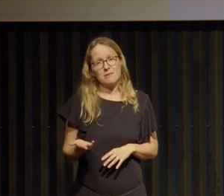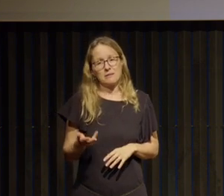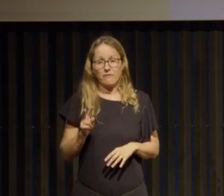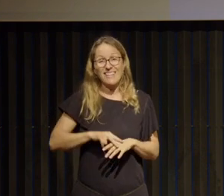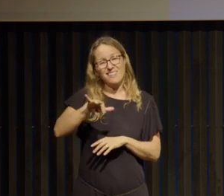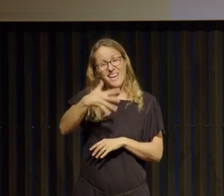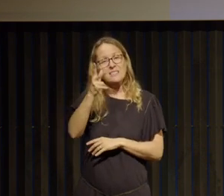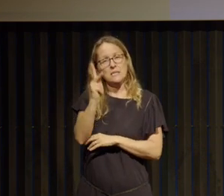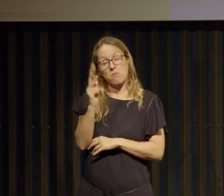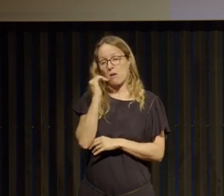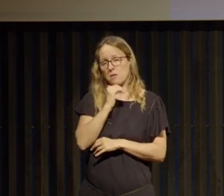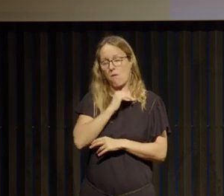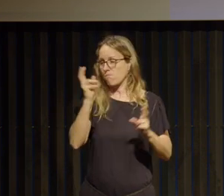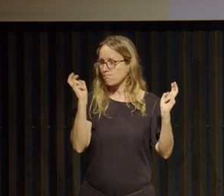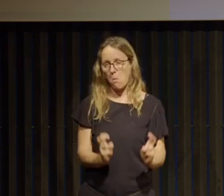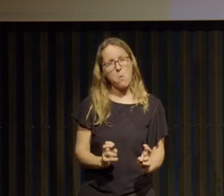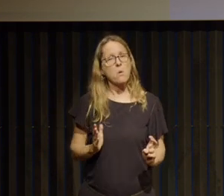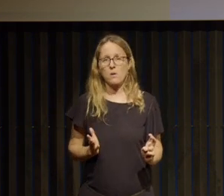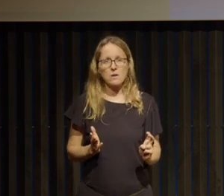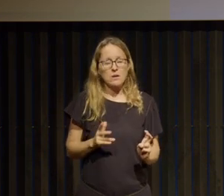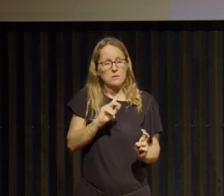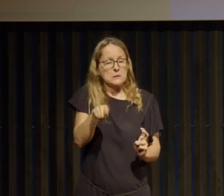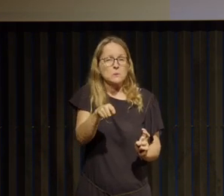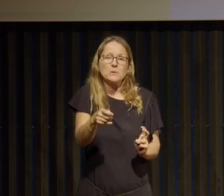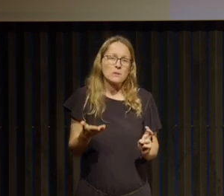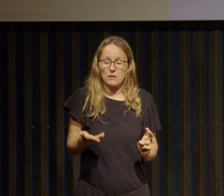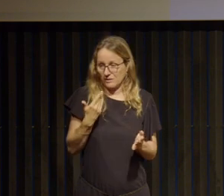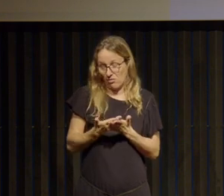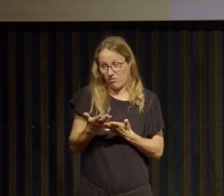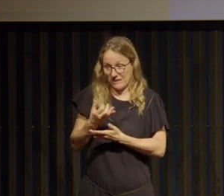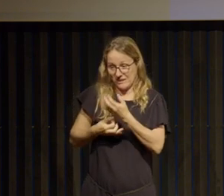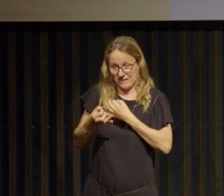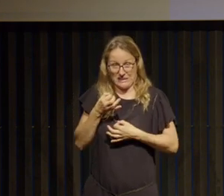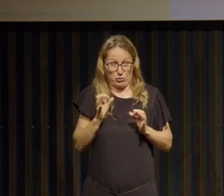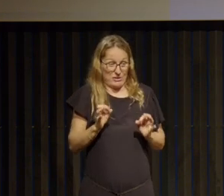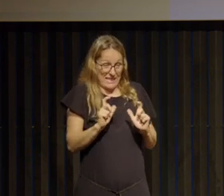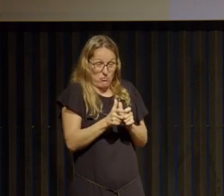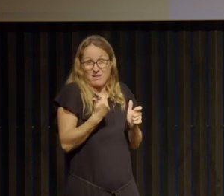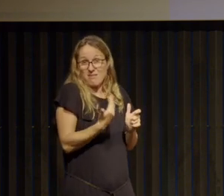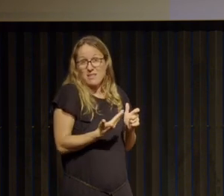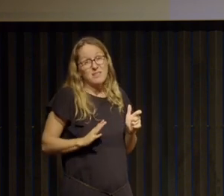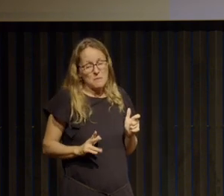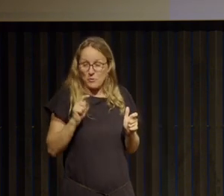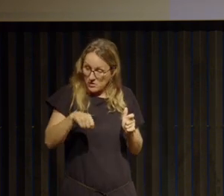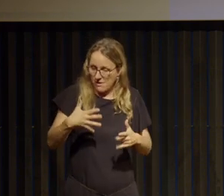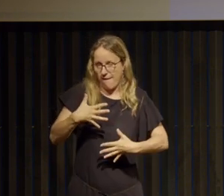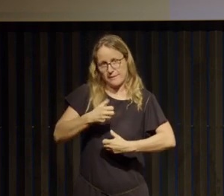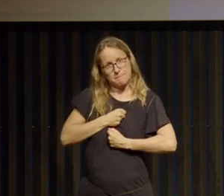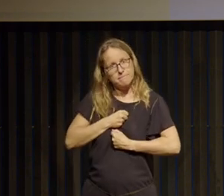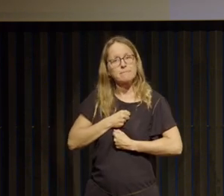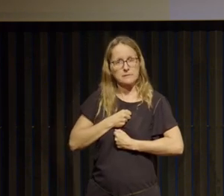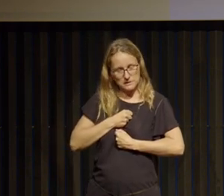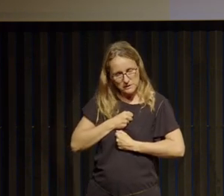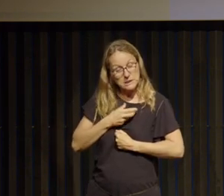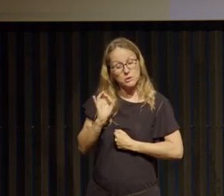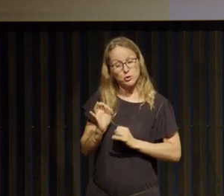perdu quand même 15 kilos assez rapidement donc à un moment donné on est face aussi à ce diagnostic là et c'est aussi toute une étape d'accepter de se dire en fait